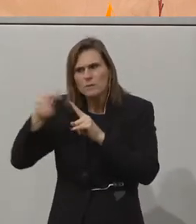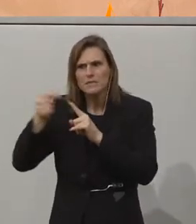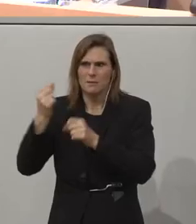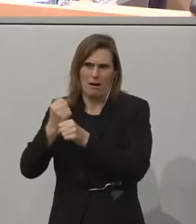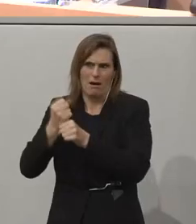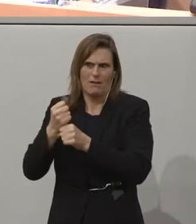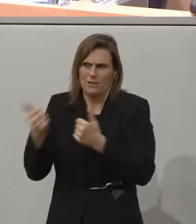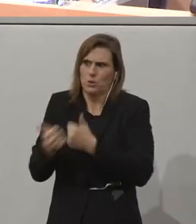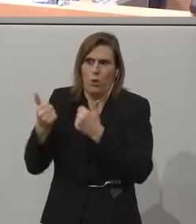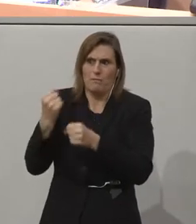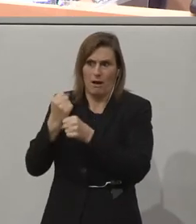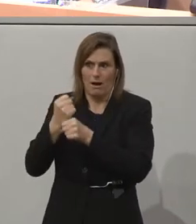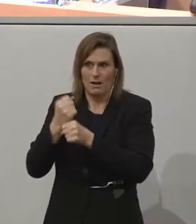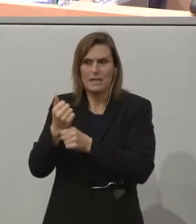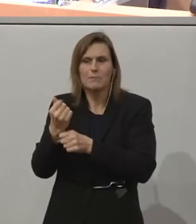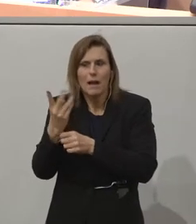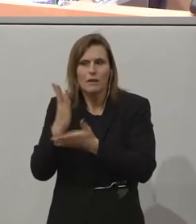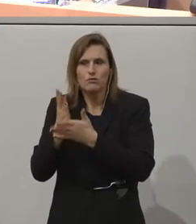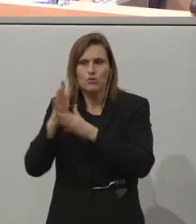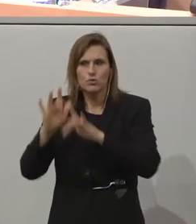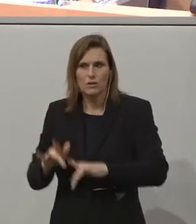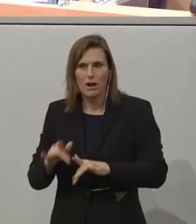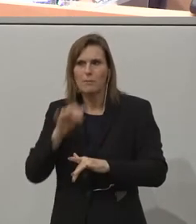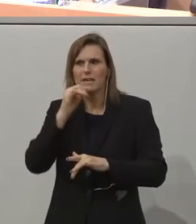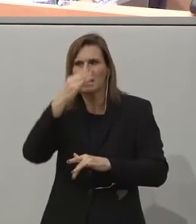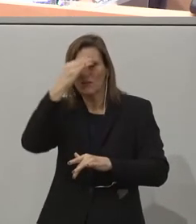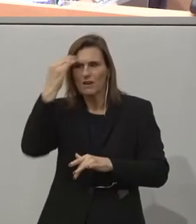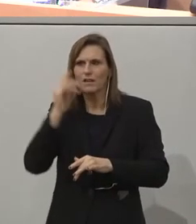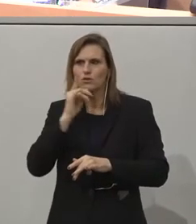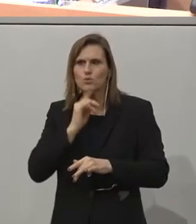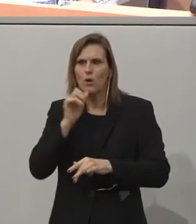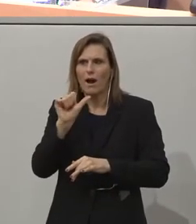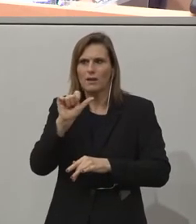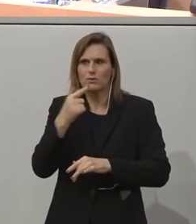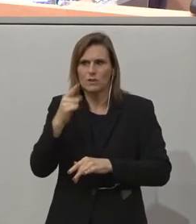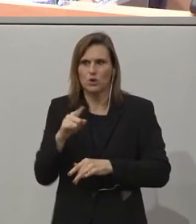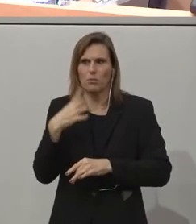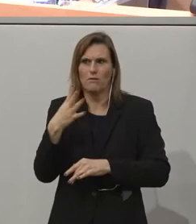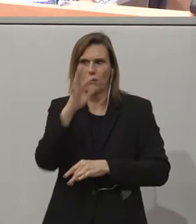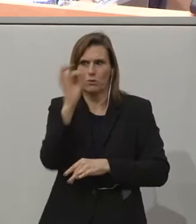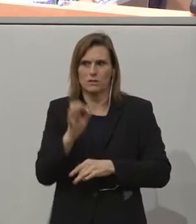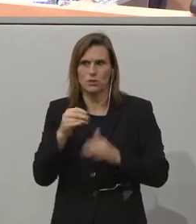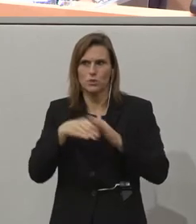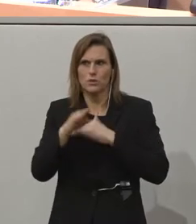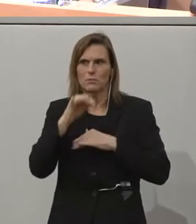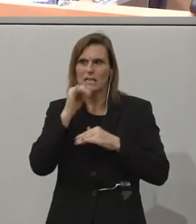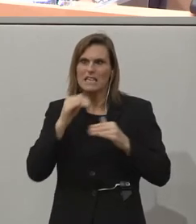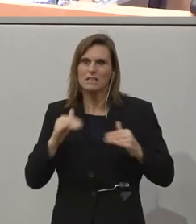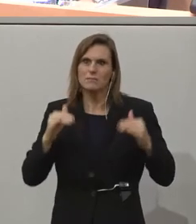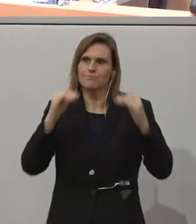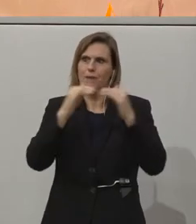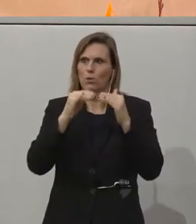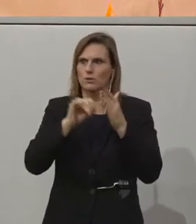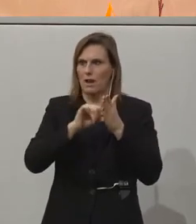davon. Wir dürfen eins jetzt vergessen, dass nur 21,4 Prozent der Unternehmer keine Ausgleichsdachse bezahlen,